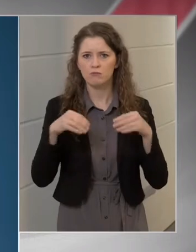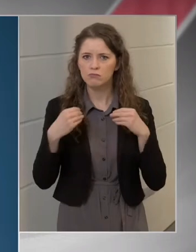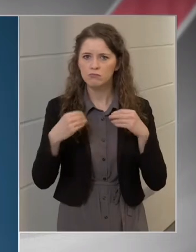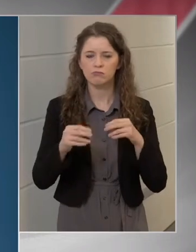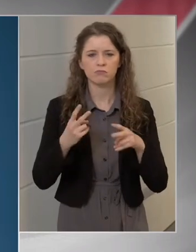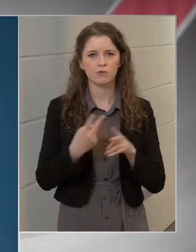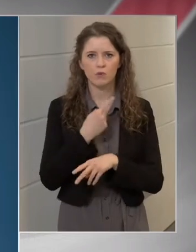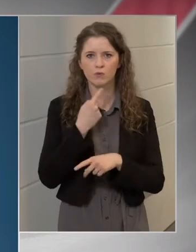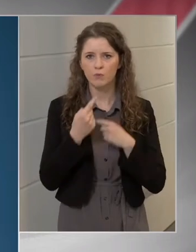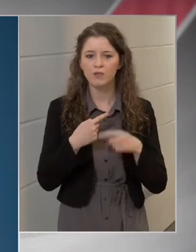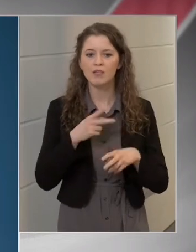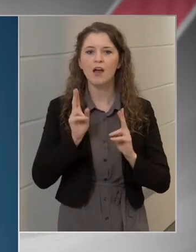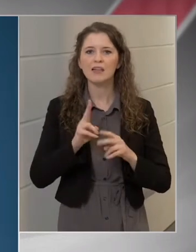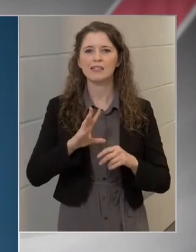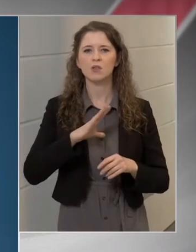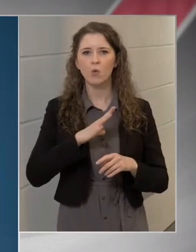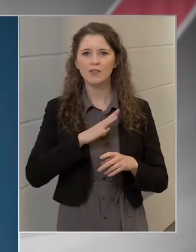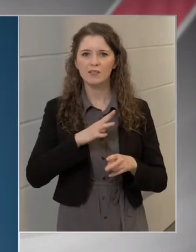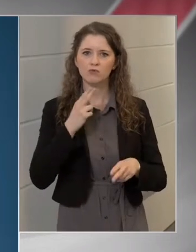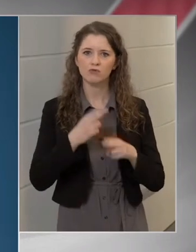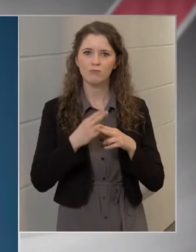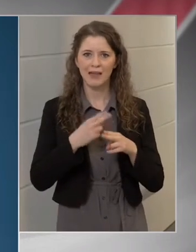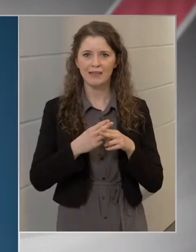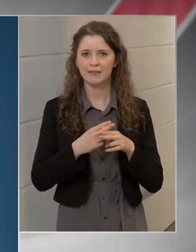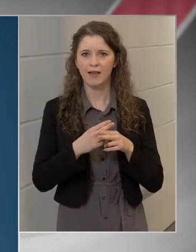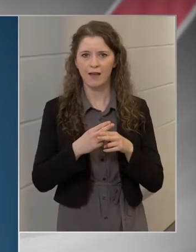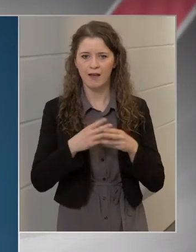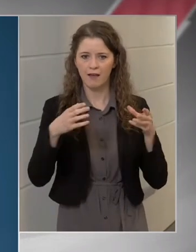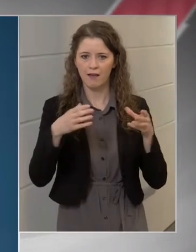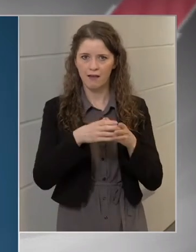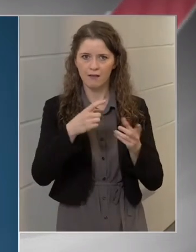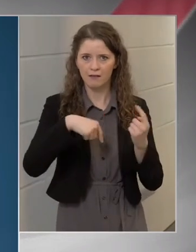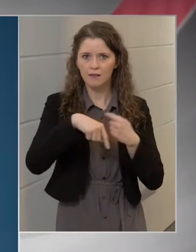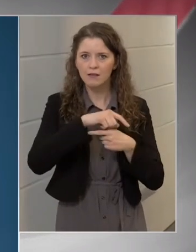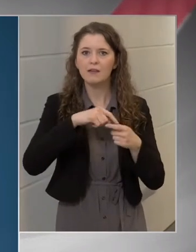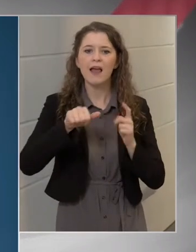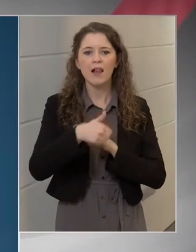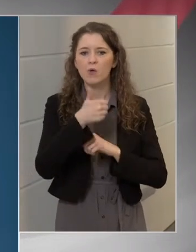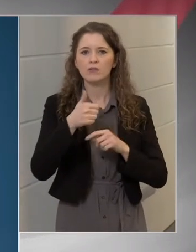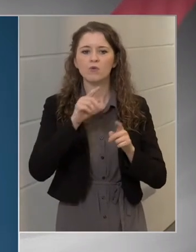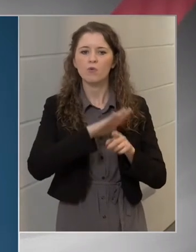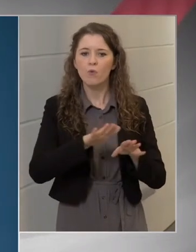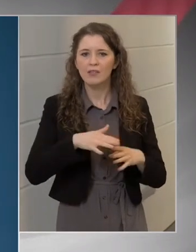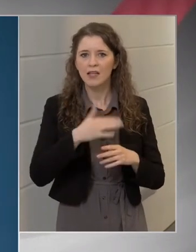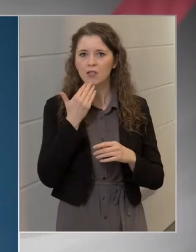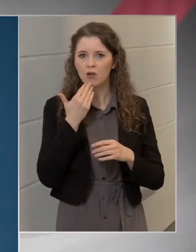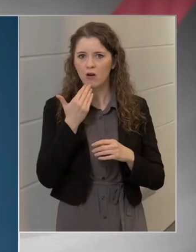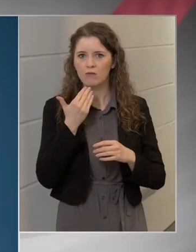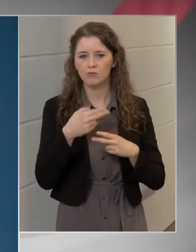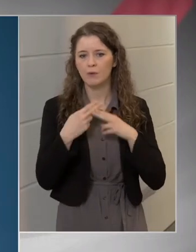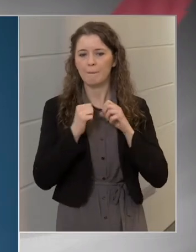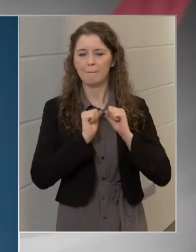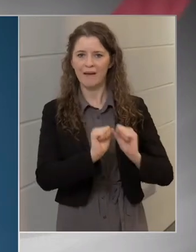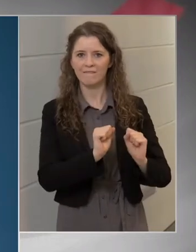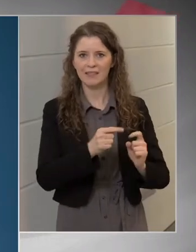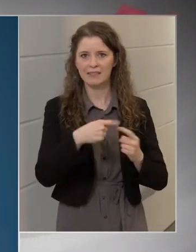megbetegedésben szenvedőket szeretnénk első körben megvédeni, ők az esendőbbek.